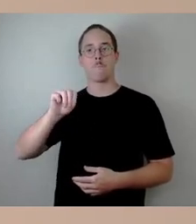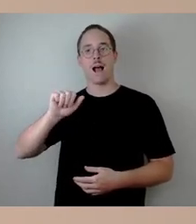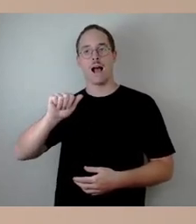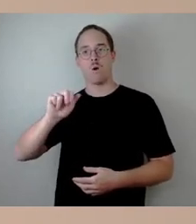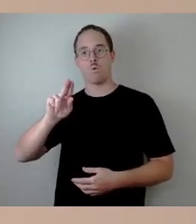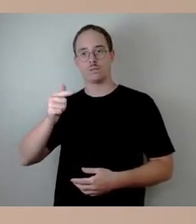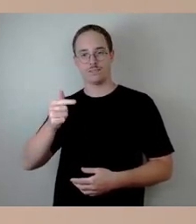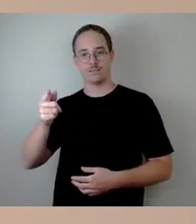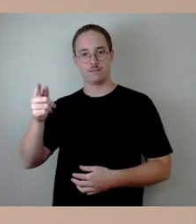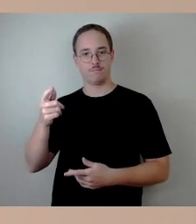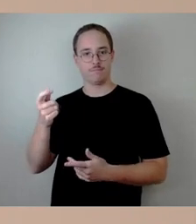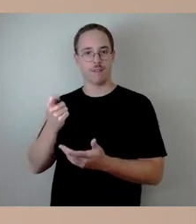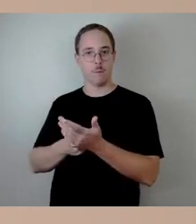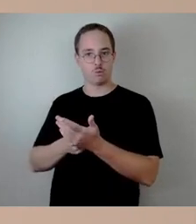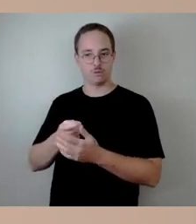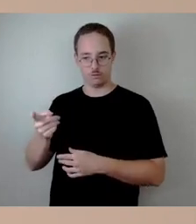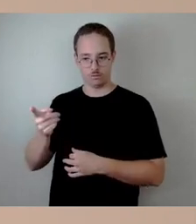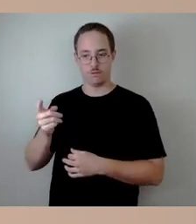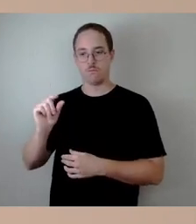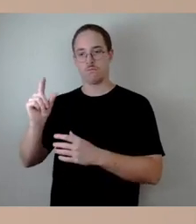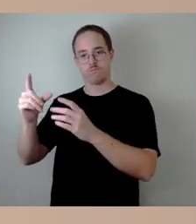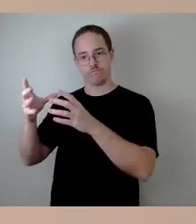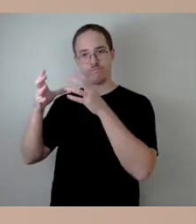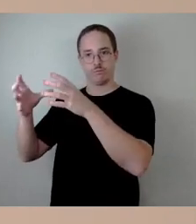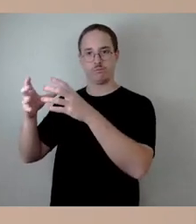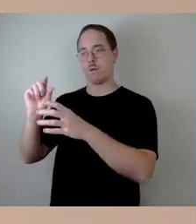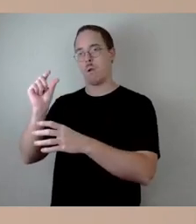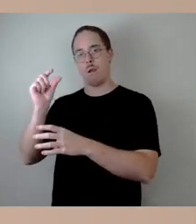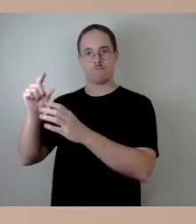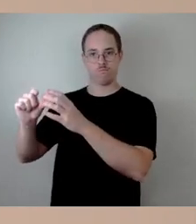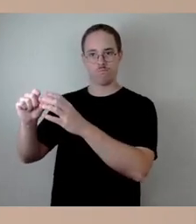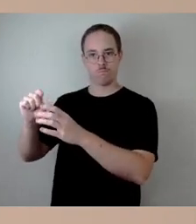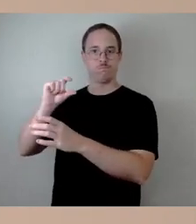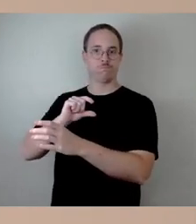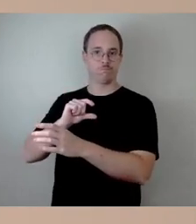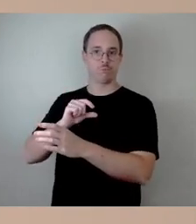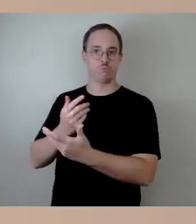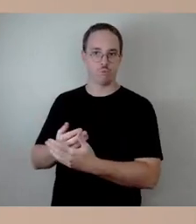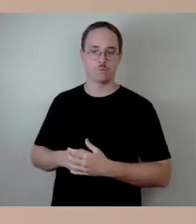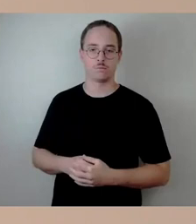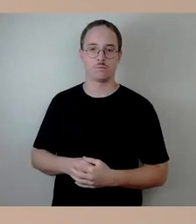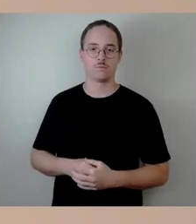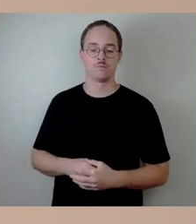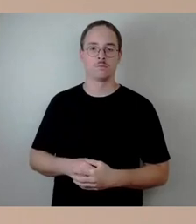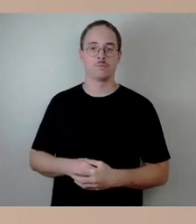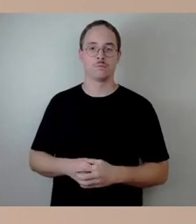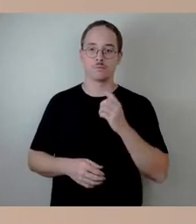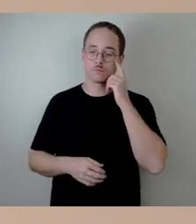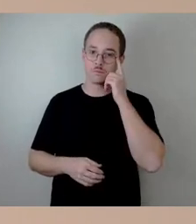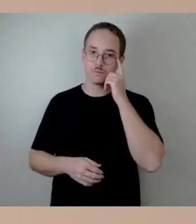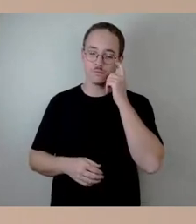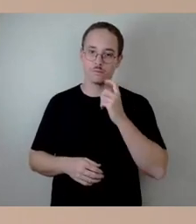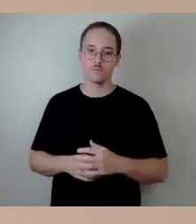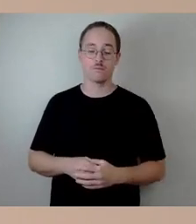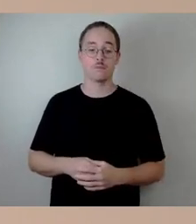Verkehrsinfrastruktur, die Bundesfernstraßen sind, so wie das eben bei der Carola-Brücke ist. Brückenzug B